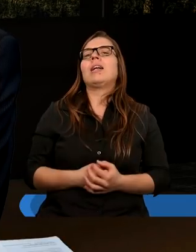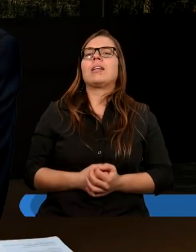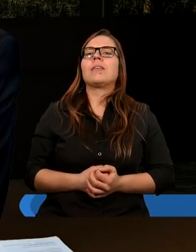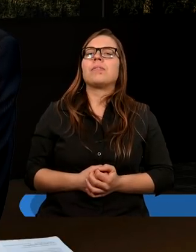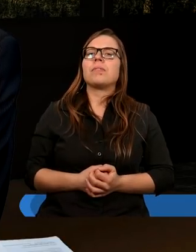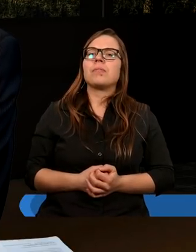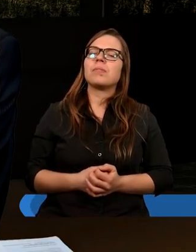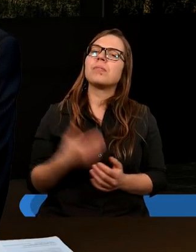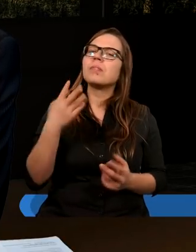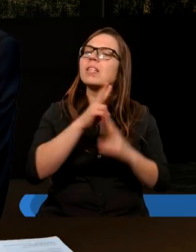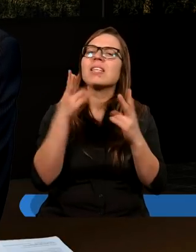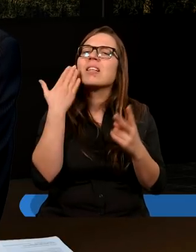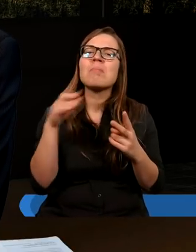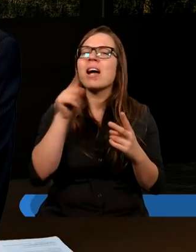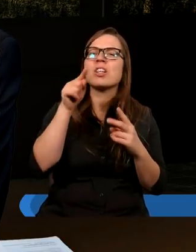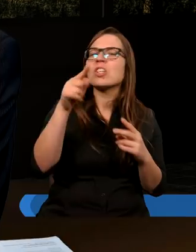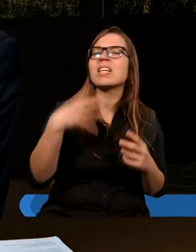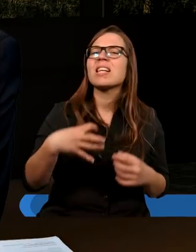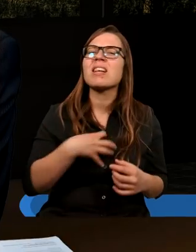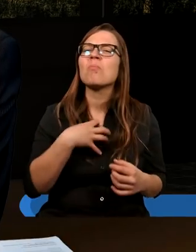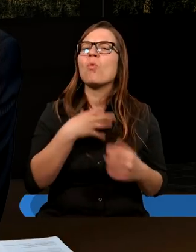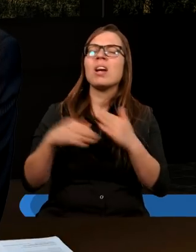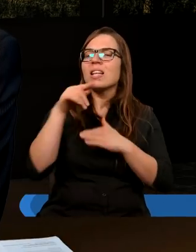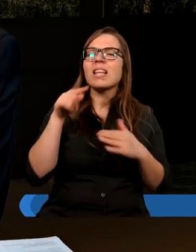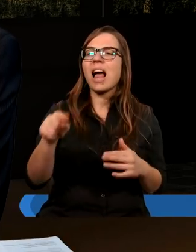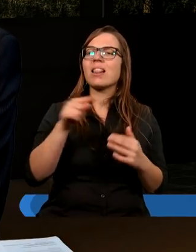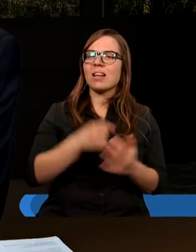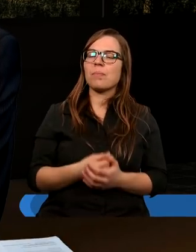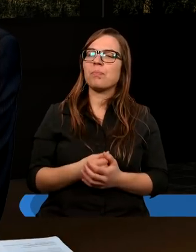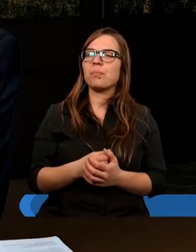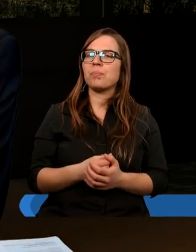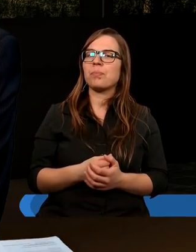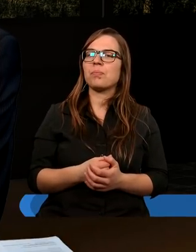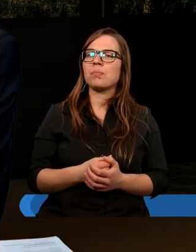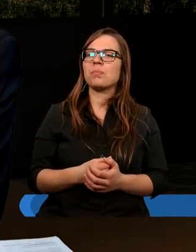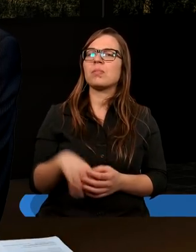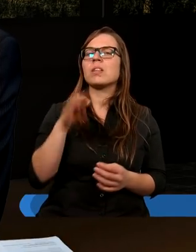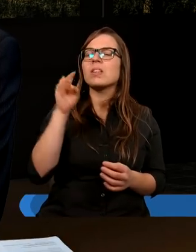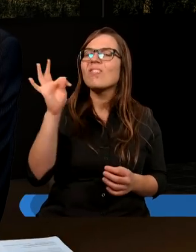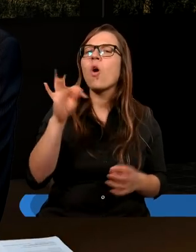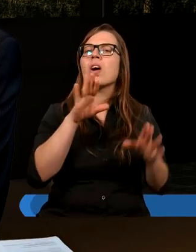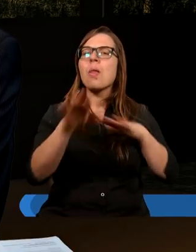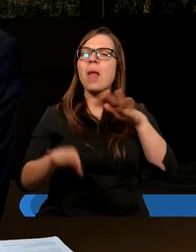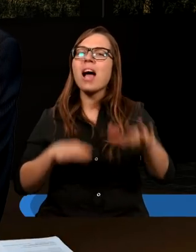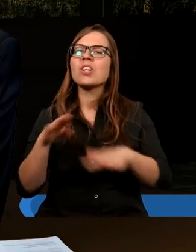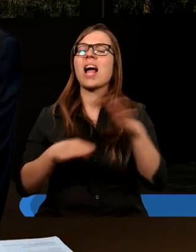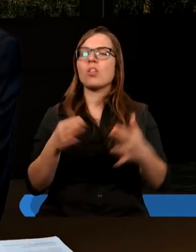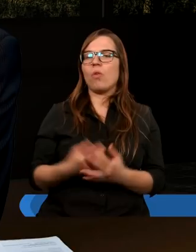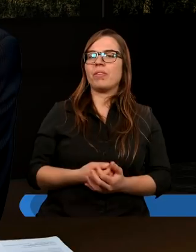Nikt bardziej niż ty nie boleje nad tym, że twoi naśladowcy